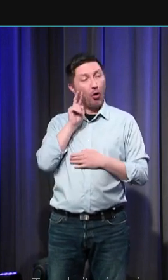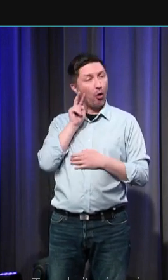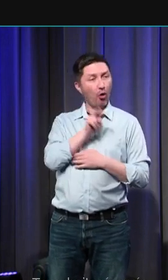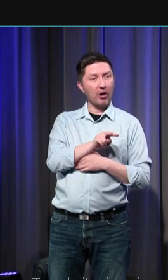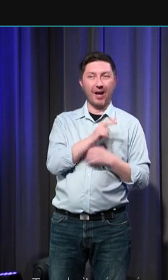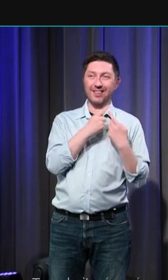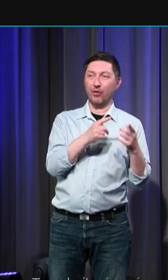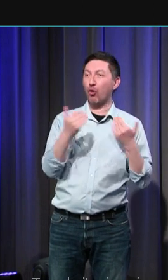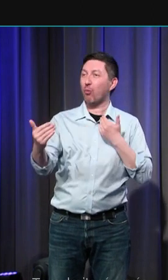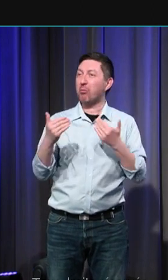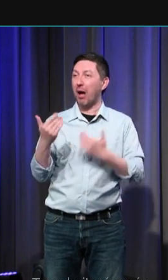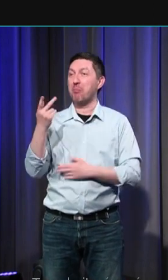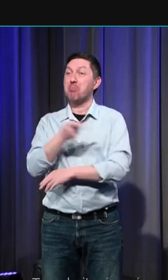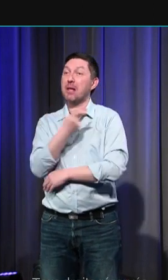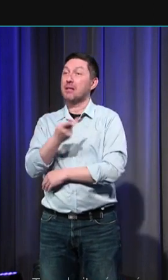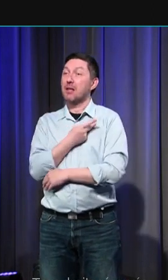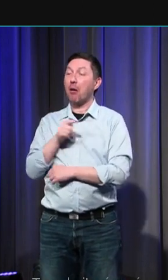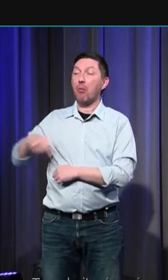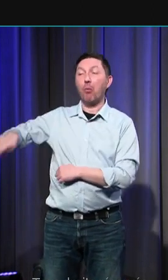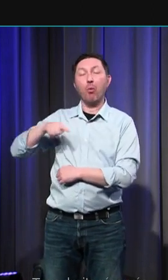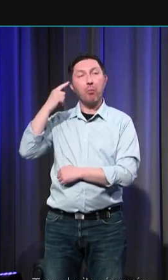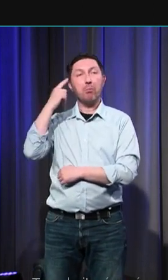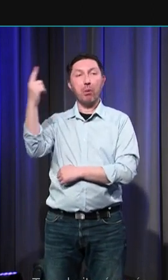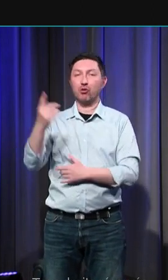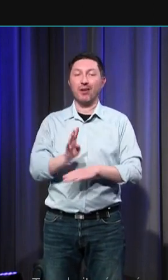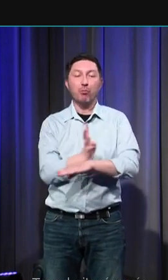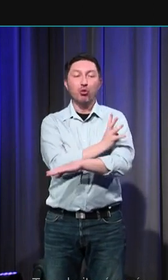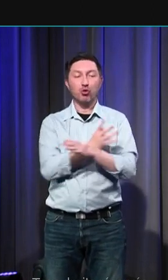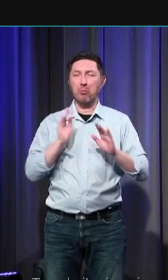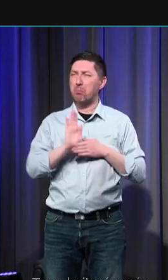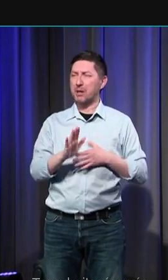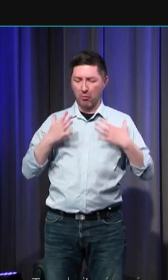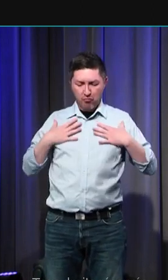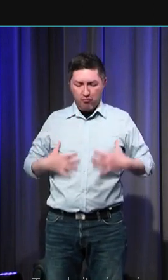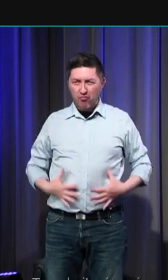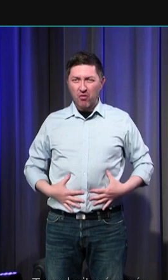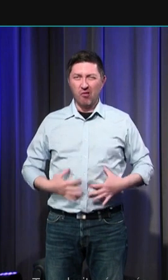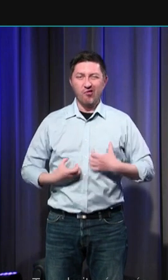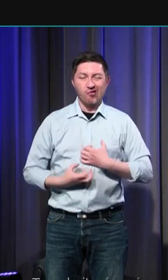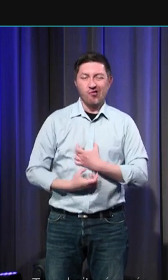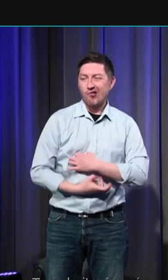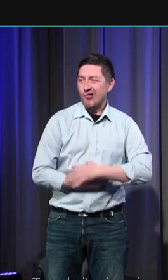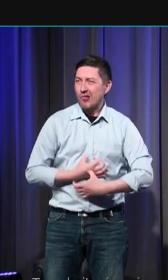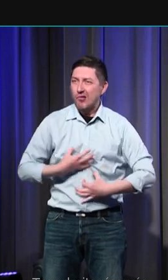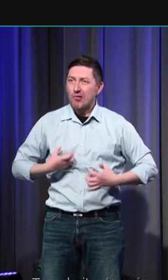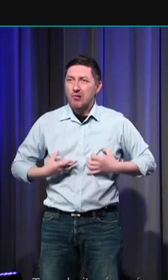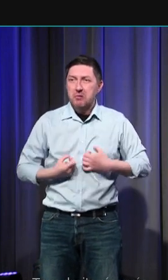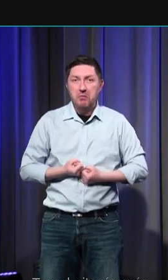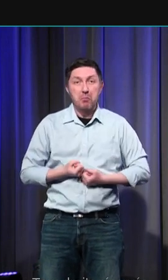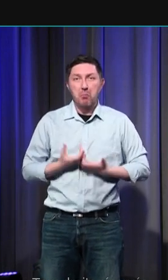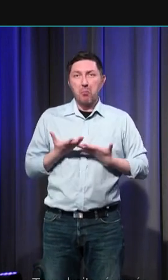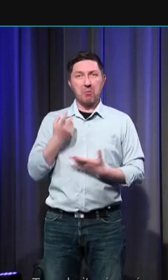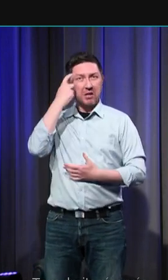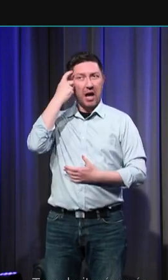qui considèrent d'abord les émotions comme des phénomènes physiques, un bouillonnement des humeurs qui caractérisent le tempérament de